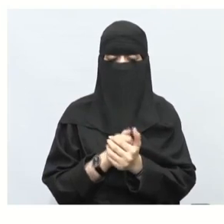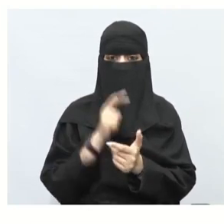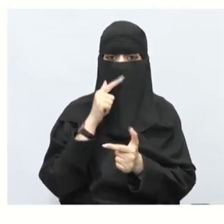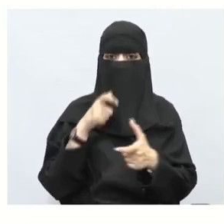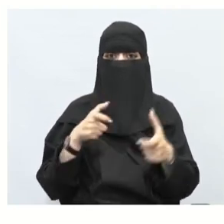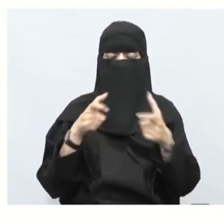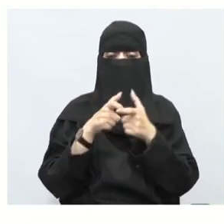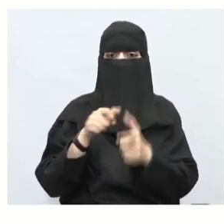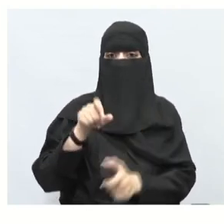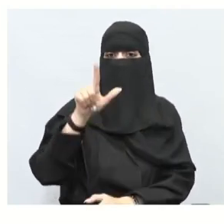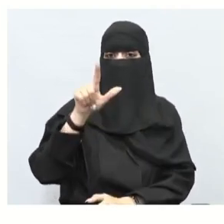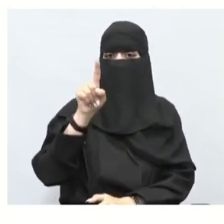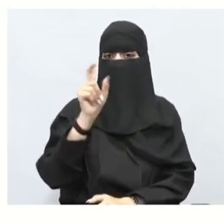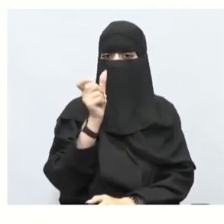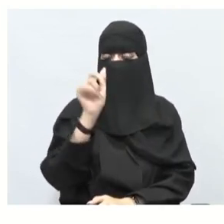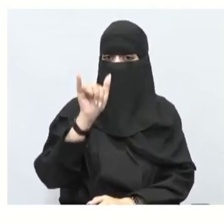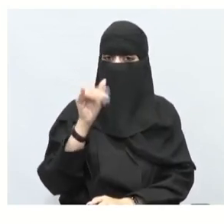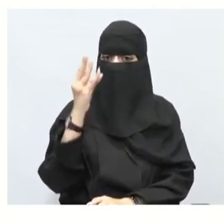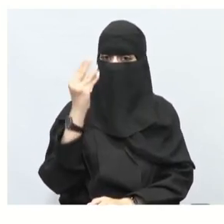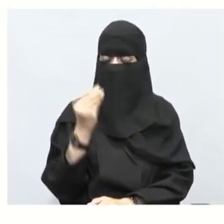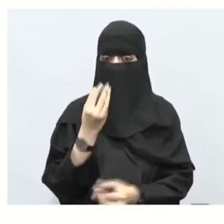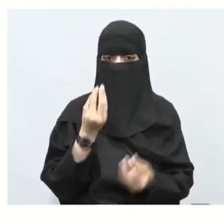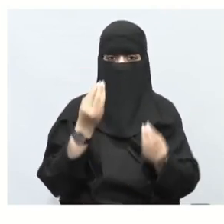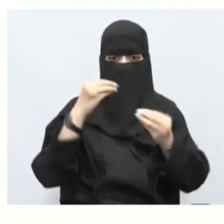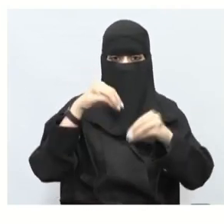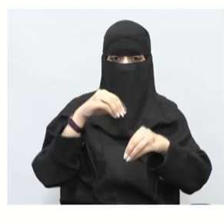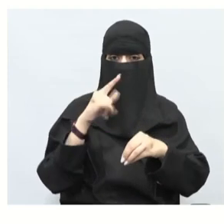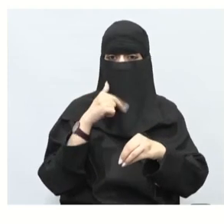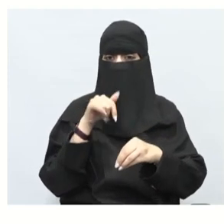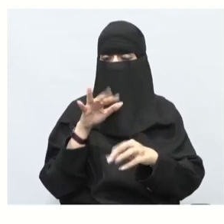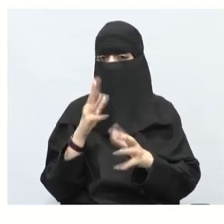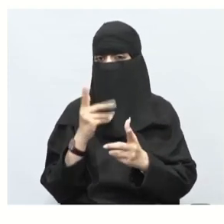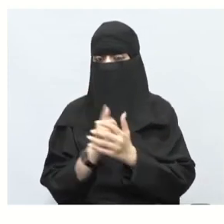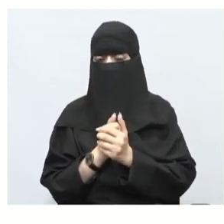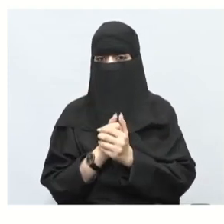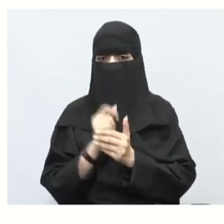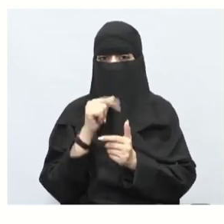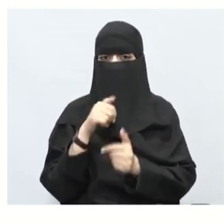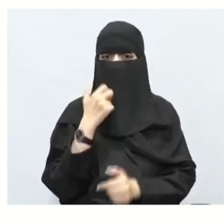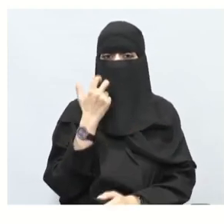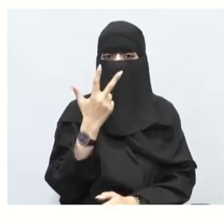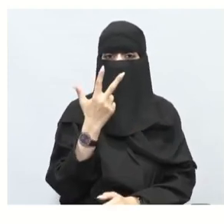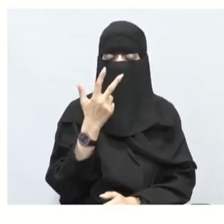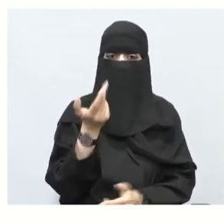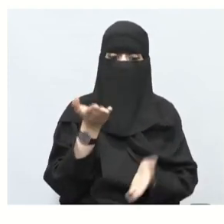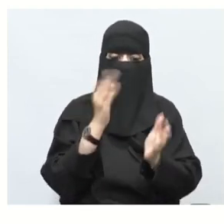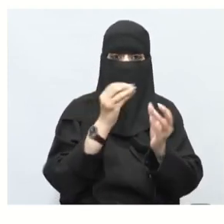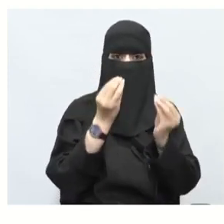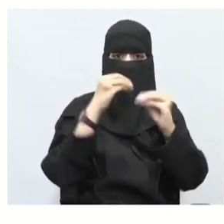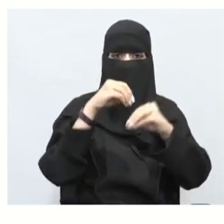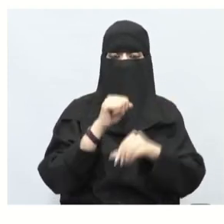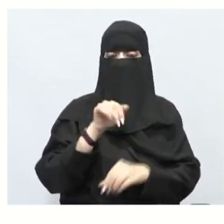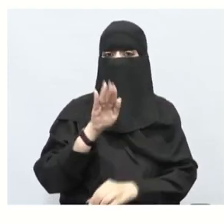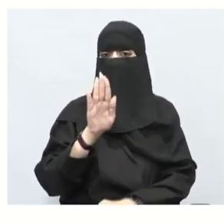وجمعة لبنى عددا يزيد ثمانية على عدد الذي جمعته سناء يعني هذه لبنى تزيد